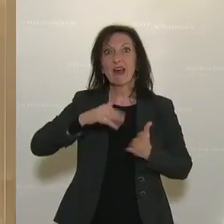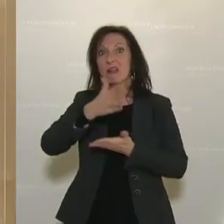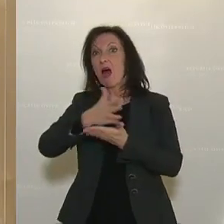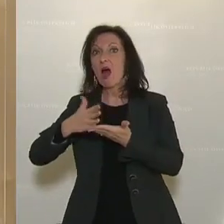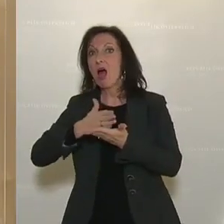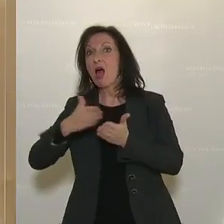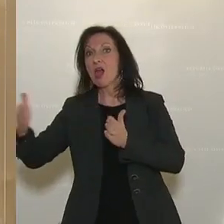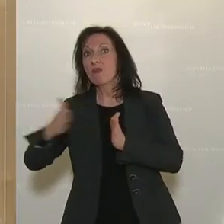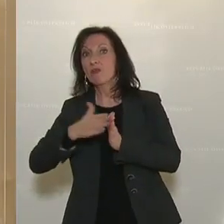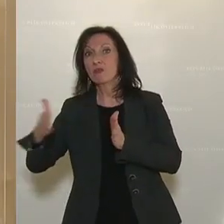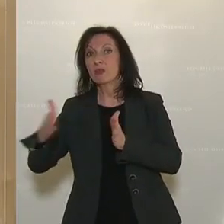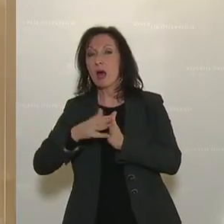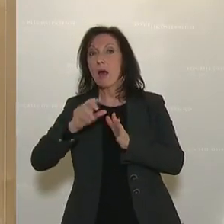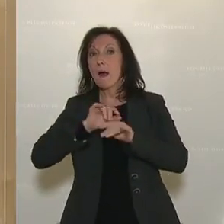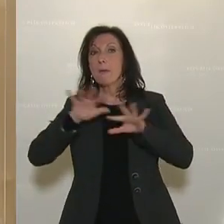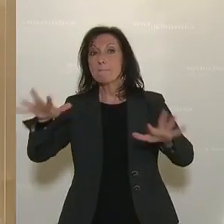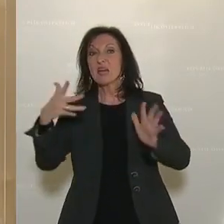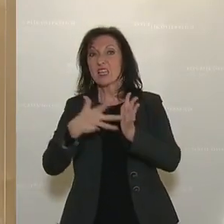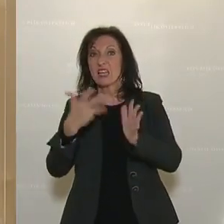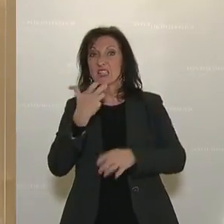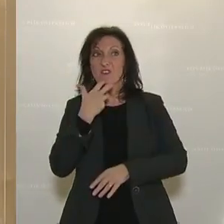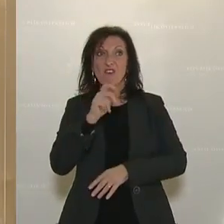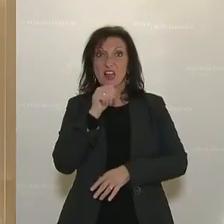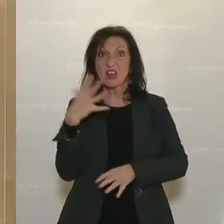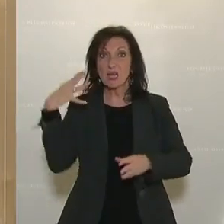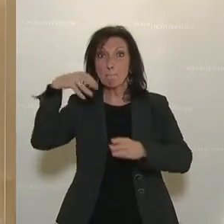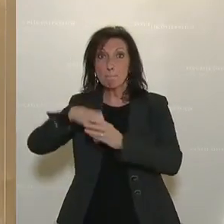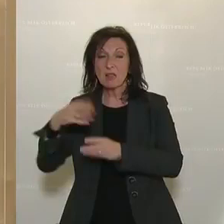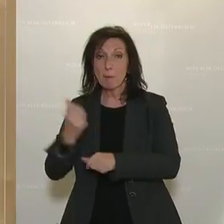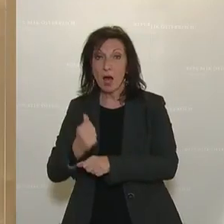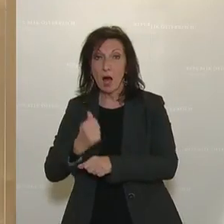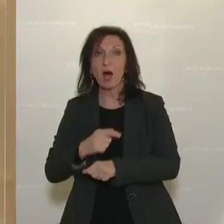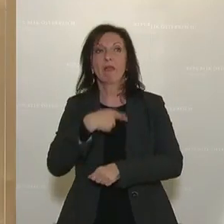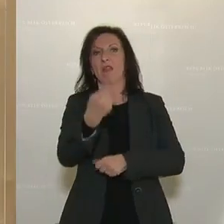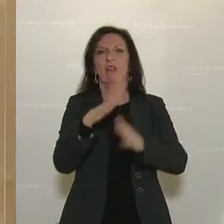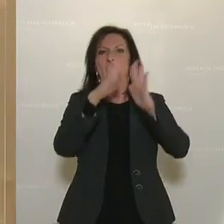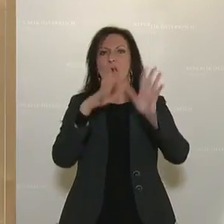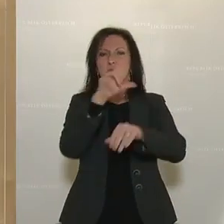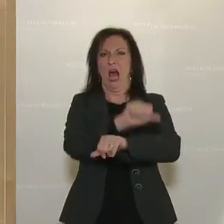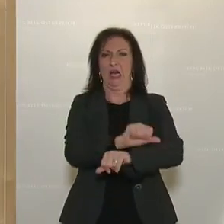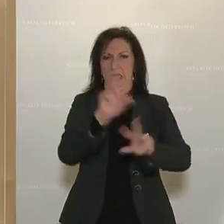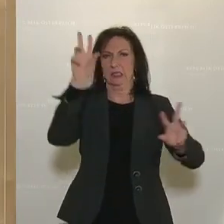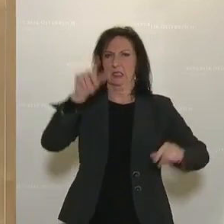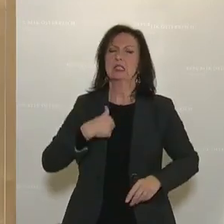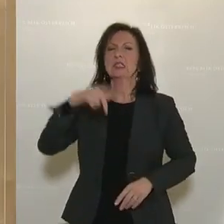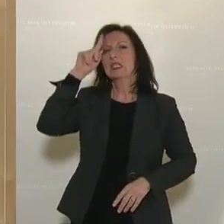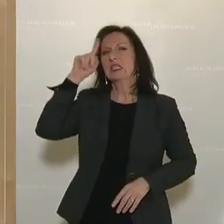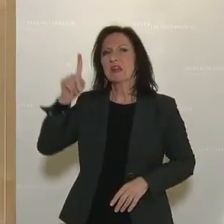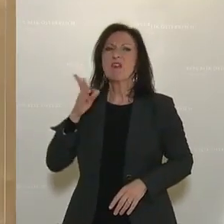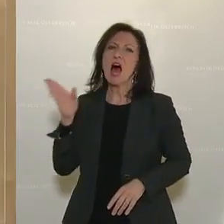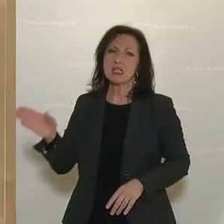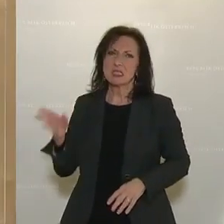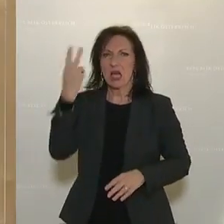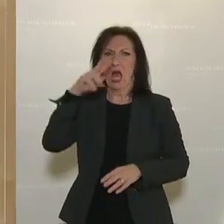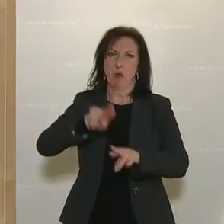geplanten Welle an Massentests beteiligen wollen. Ich weiß, Herr Bundeskanzler, dass Sie inhaltlich nicht der Zuständige